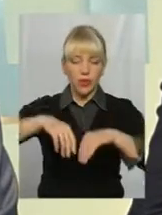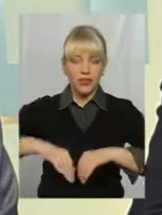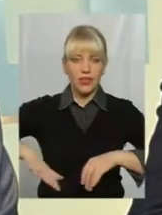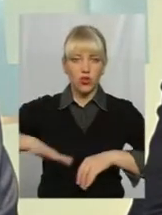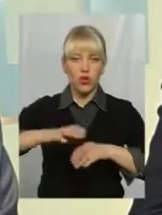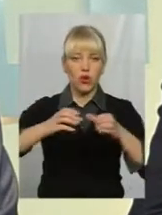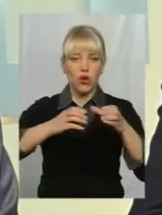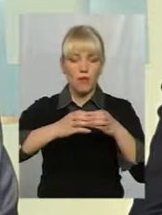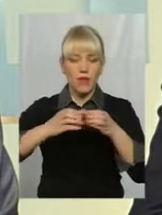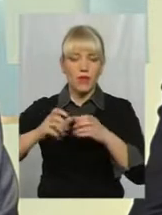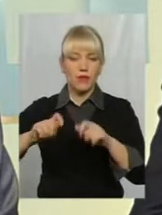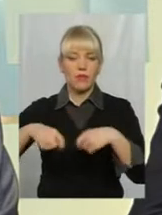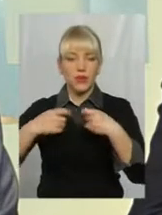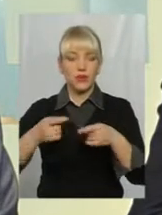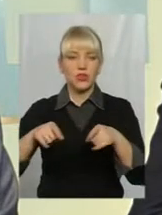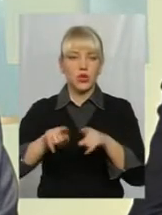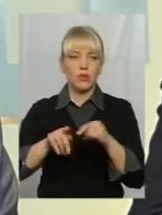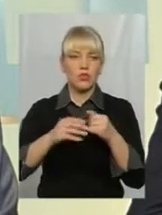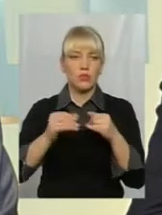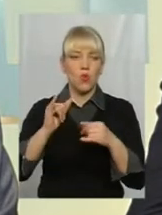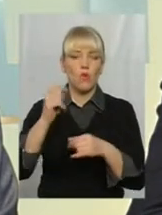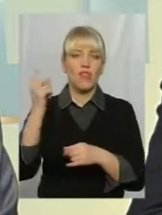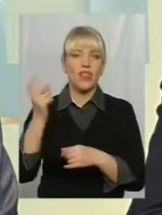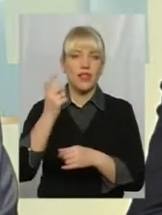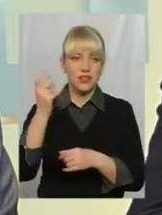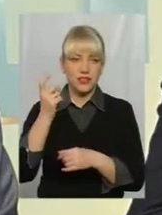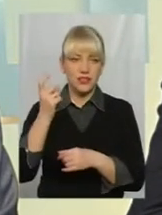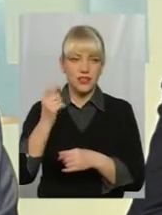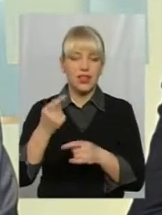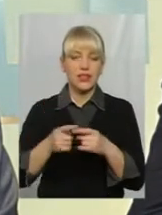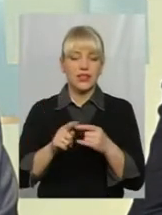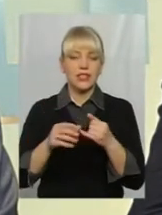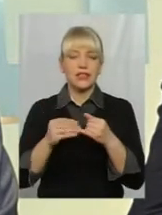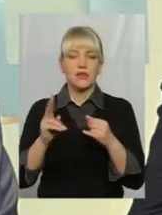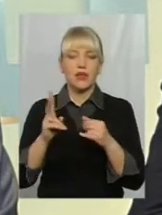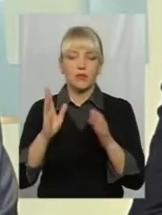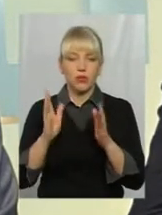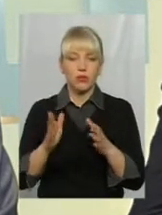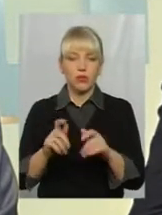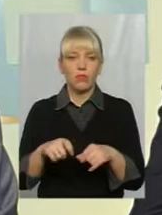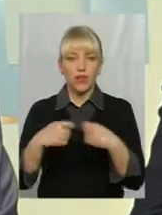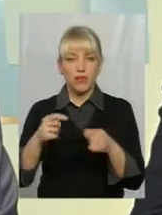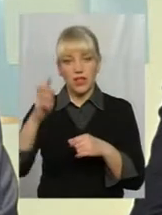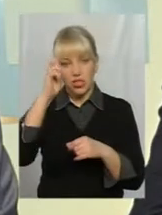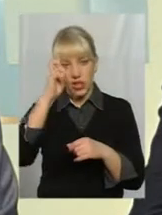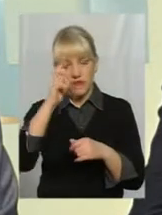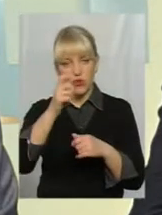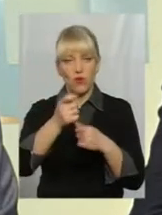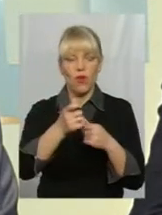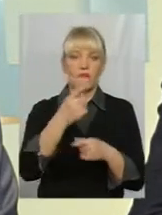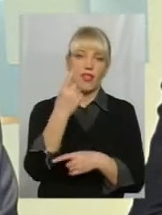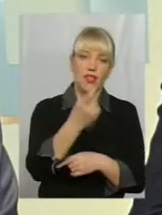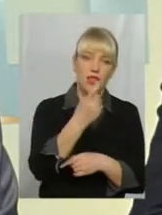передають такі земельні ділянки власність. І ті землі, які будуть передані з державної власності в комунальну,